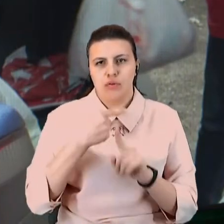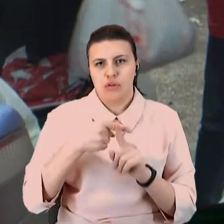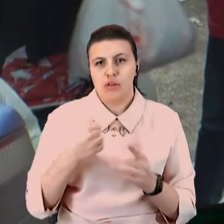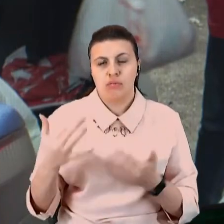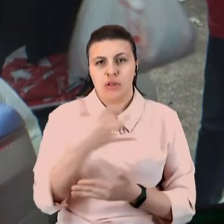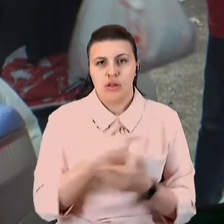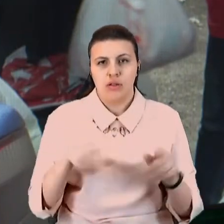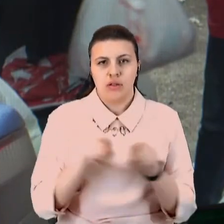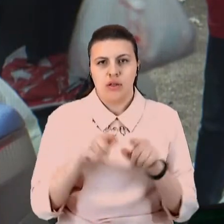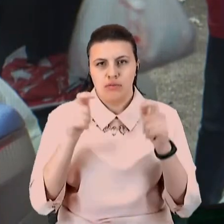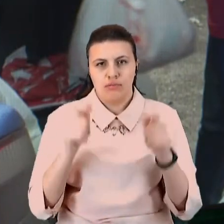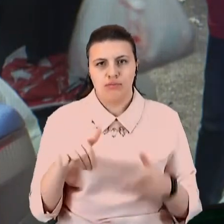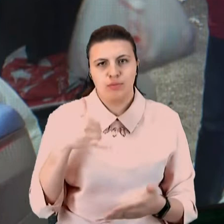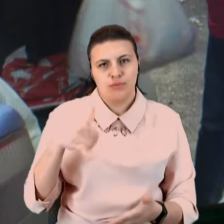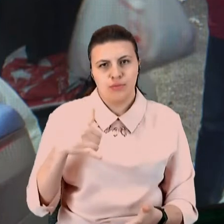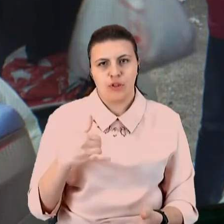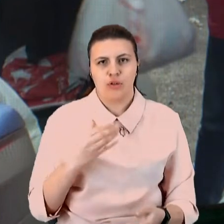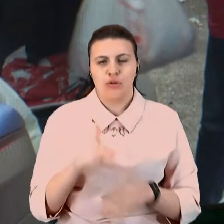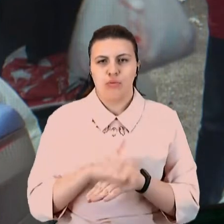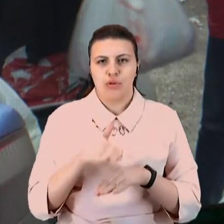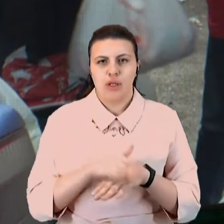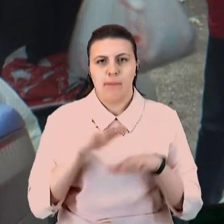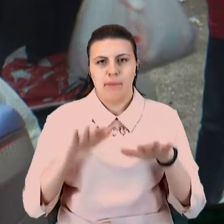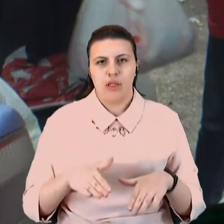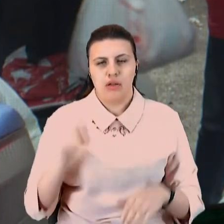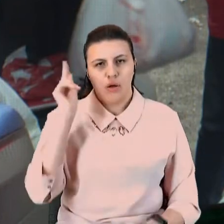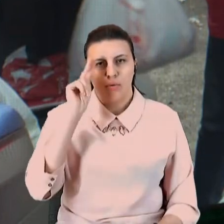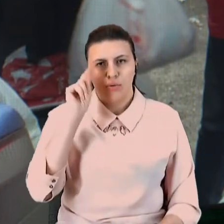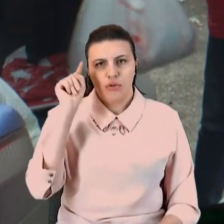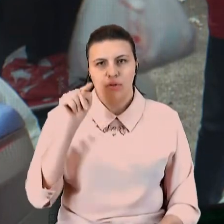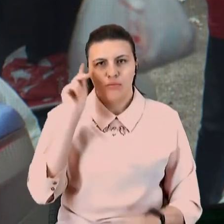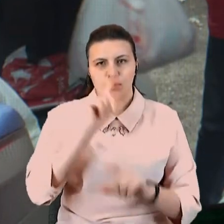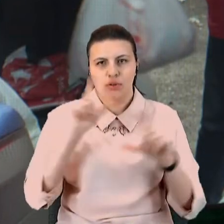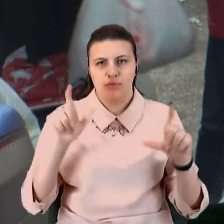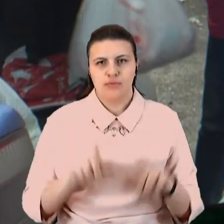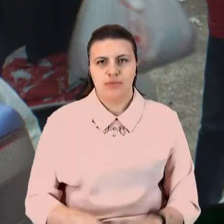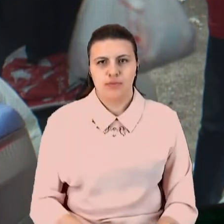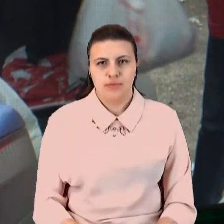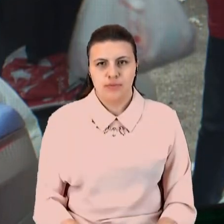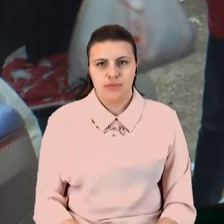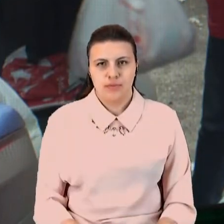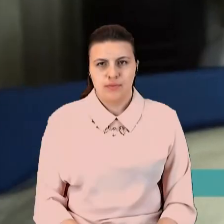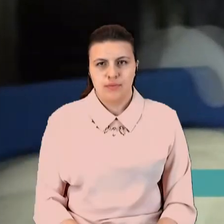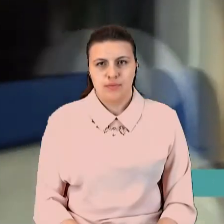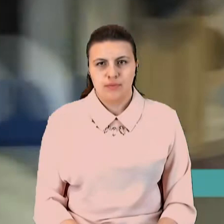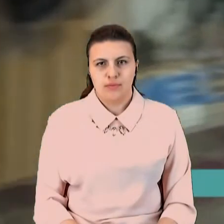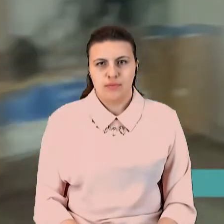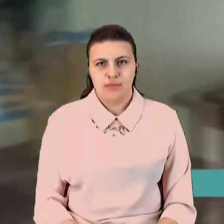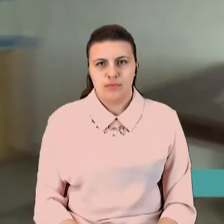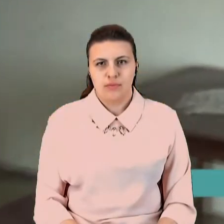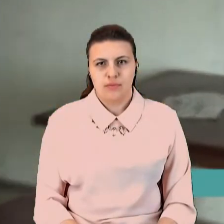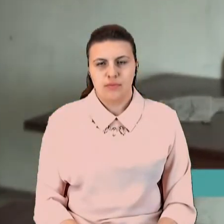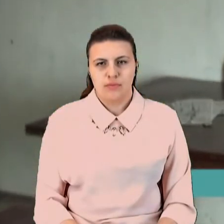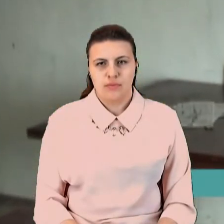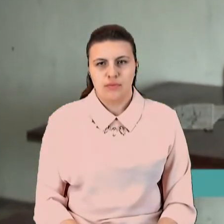торбинки доброти місцеві та учні самтешніх шкіл. Подробці знає Вікторія Левчук. Тирі, коли вечоріє,